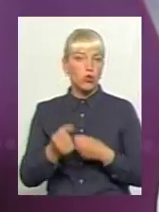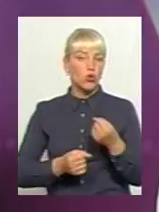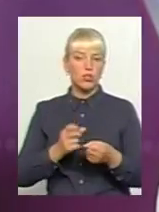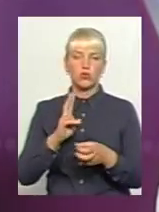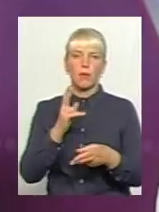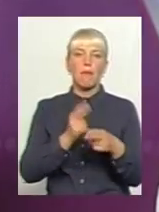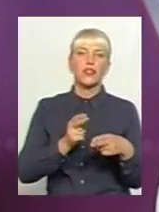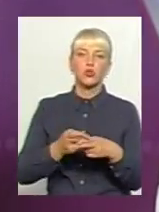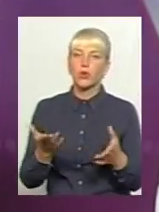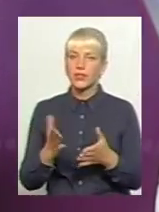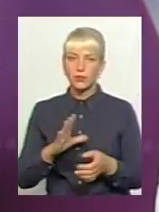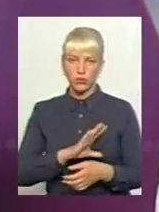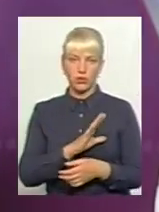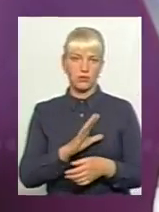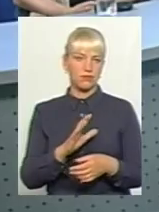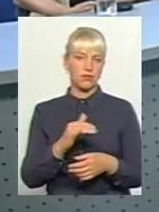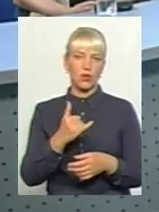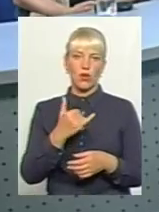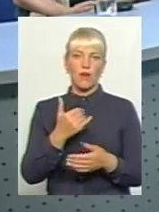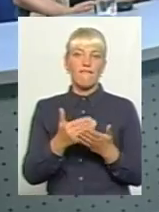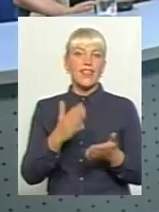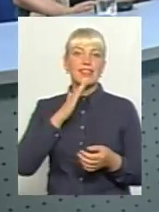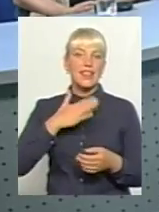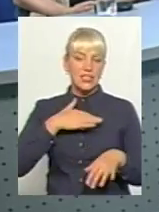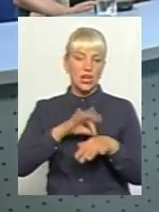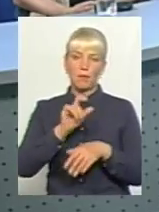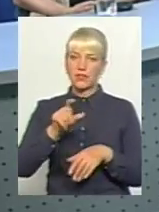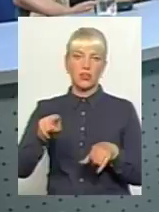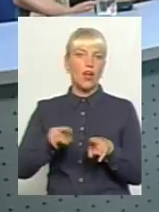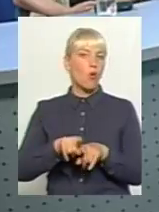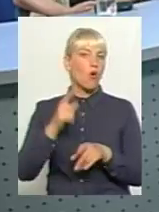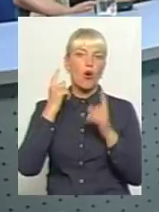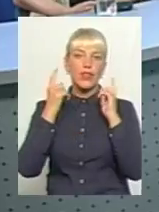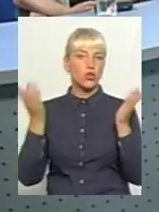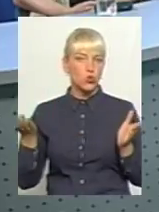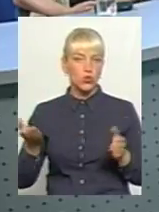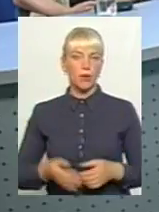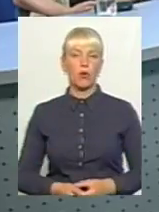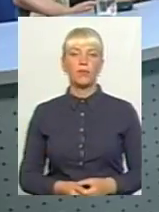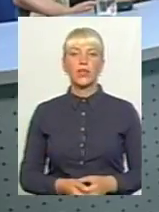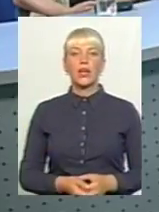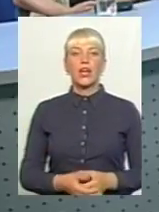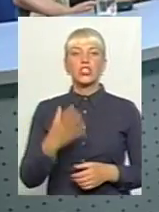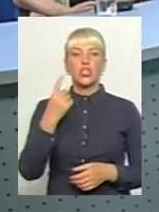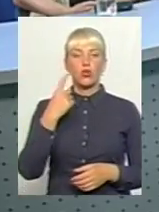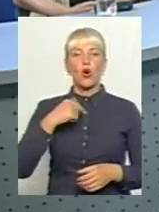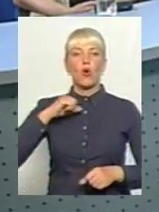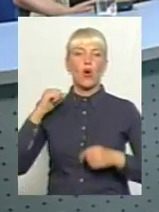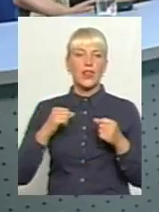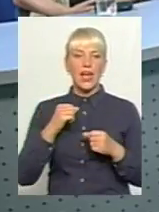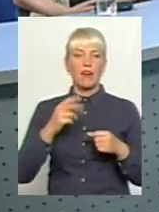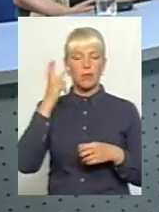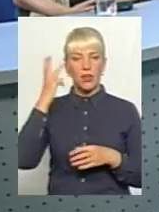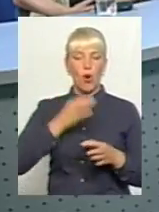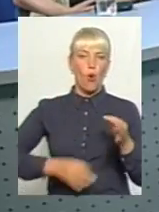перешкоди, ну, принаймні, ми такого від наших пацієнтів не чуємо. Ну, і ще одне, я так чую, що колеги у Хмельницькому